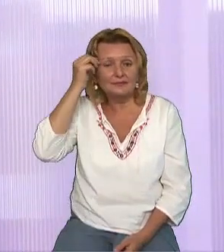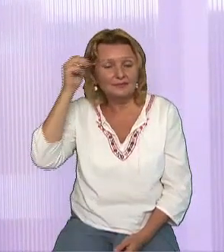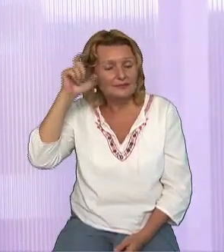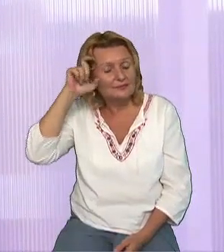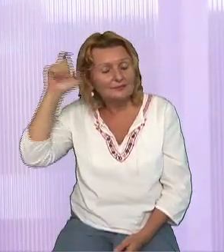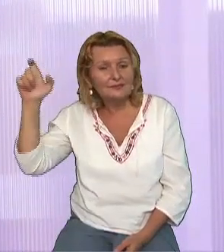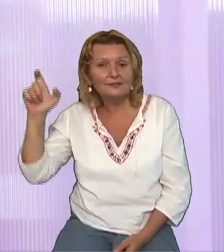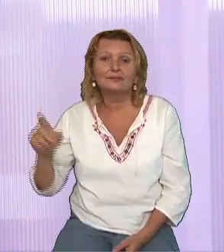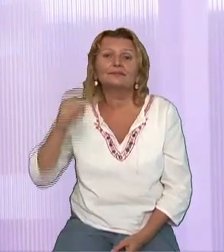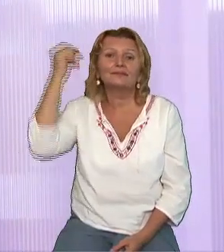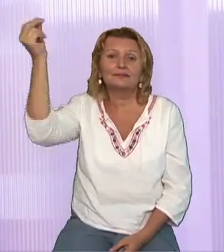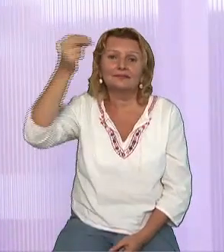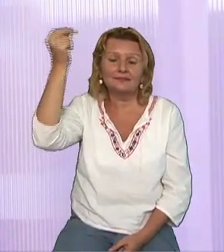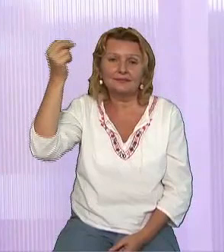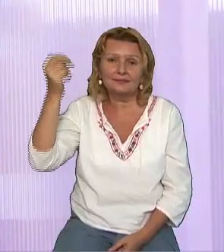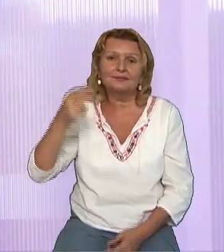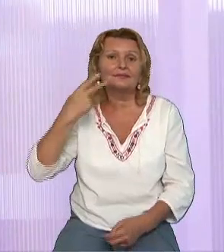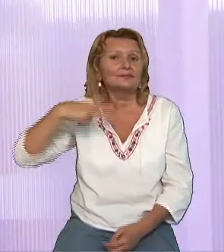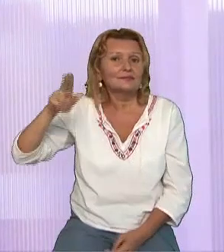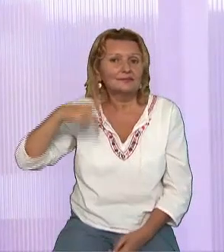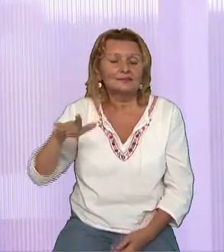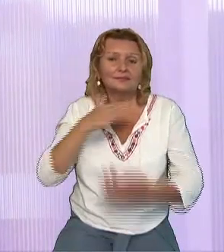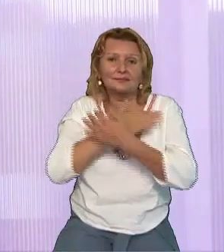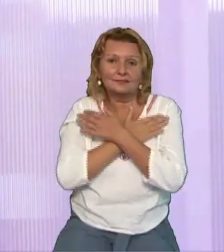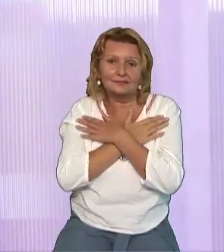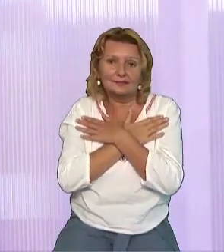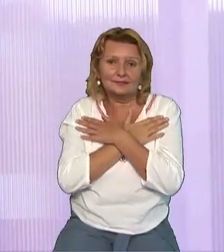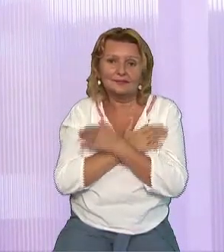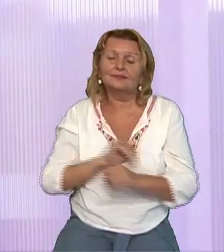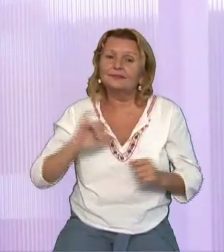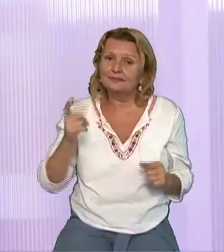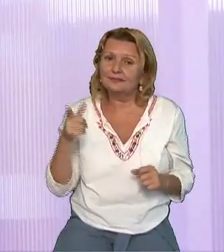El te duce doar în fericiri.